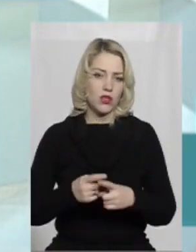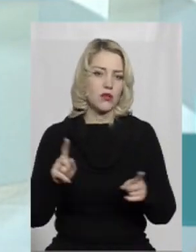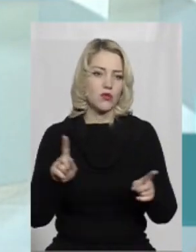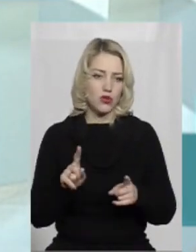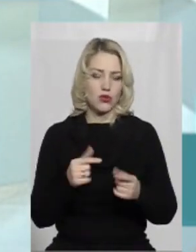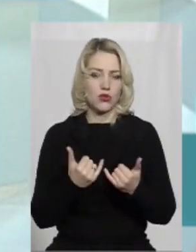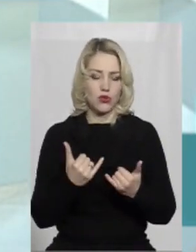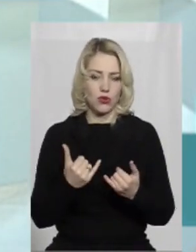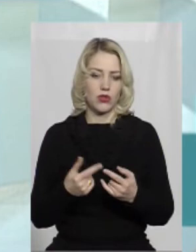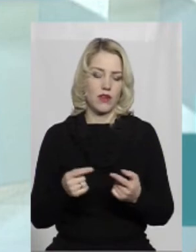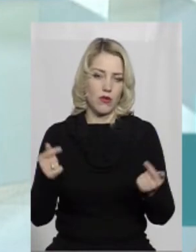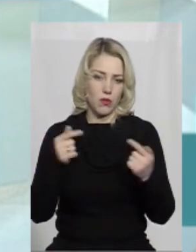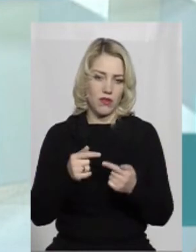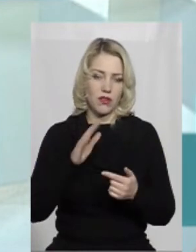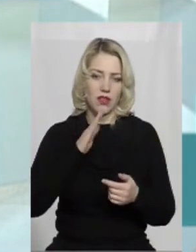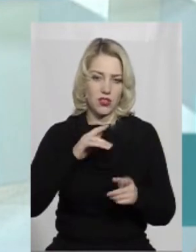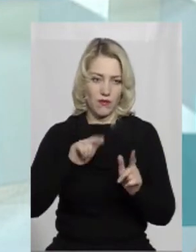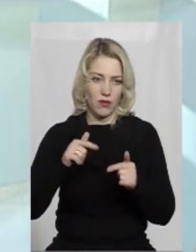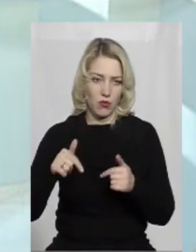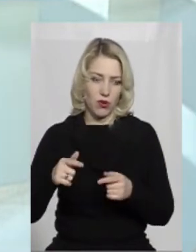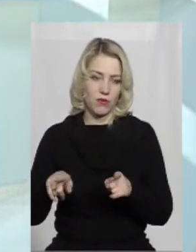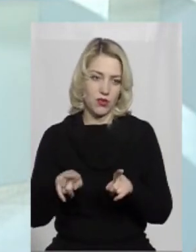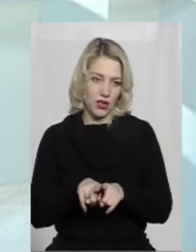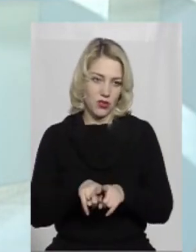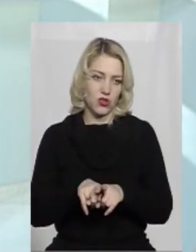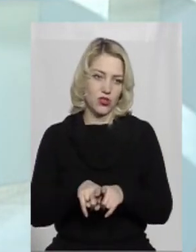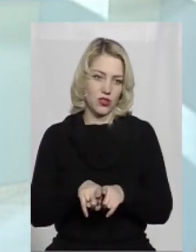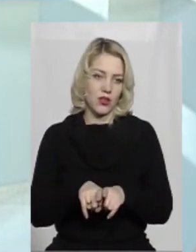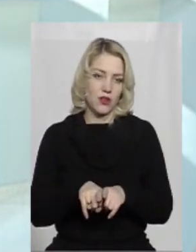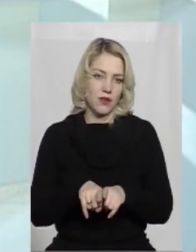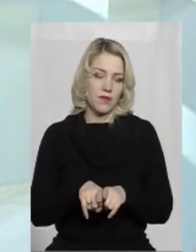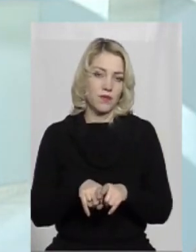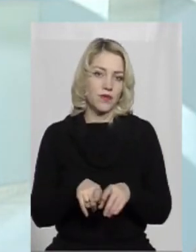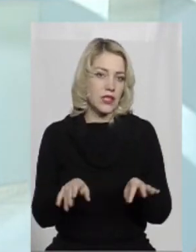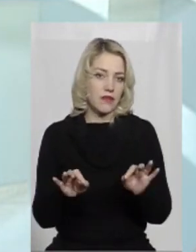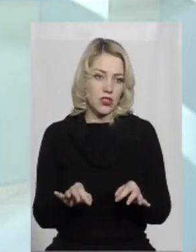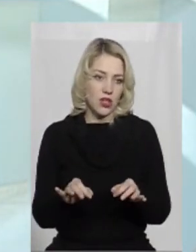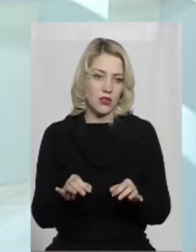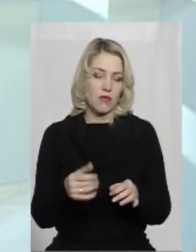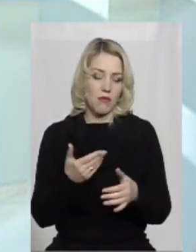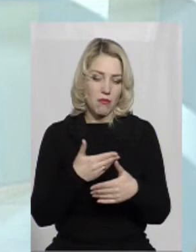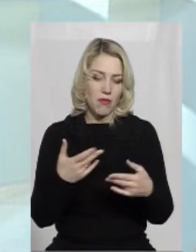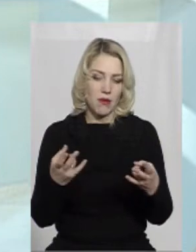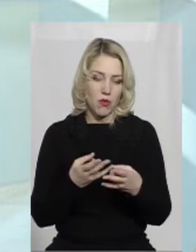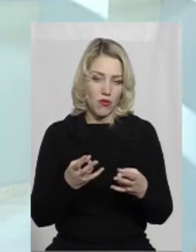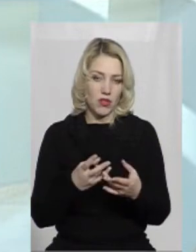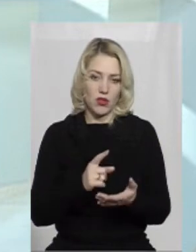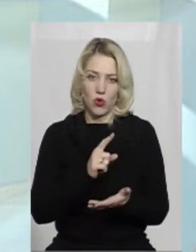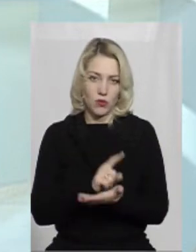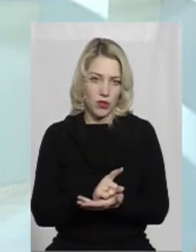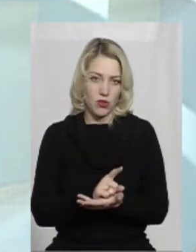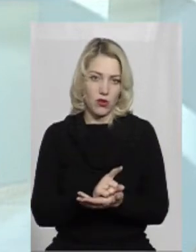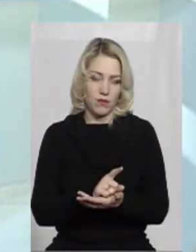відповідає сьогоднішнім вимогам. І також, звичайно, що ми мусимо неодмінно